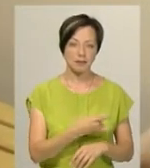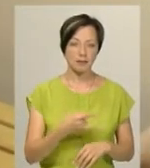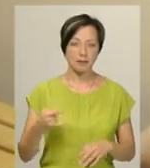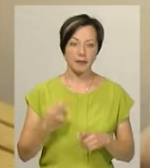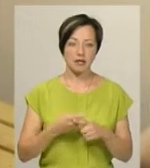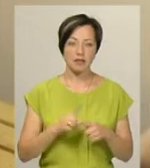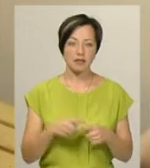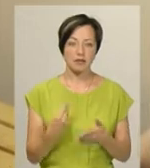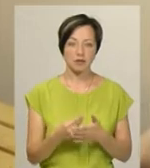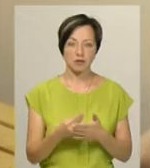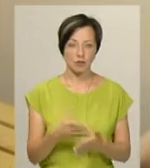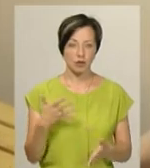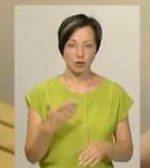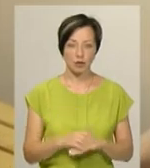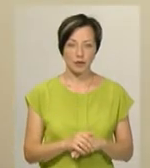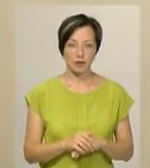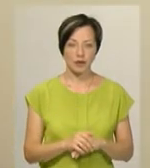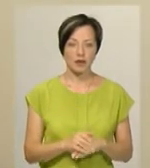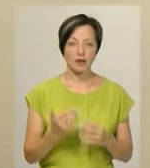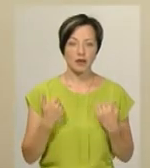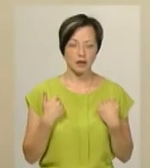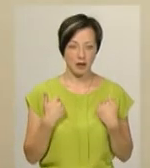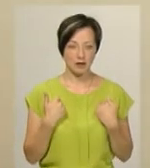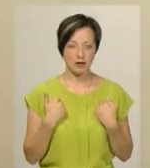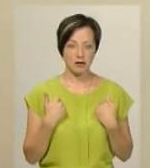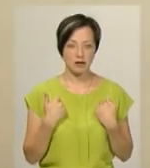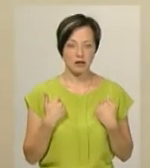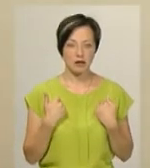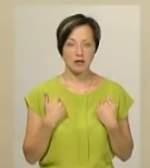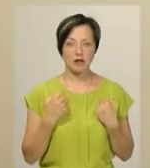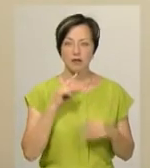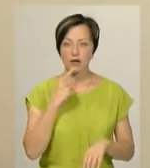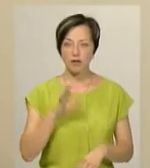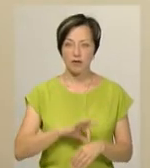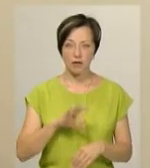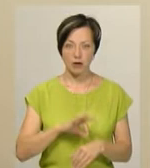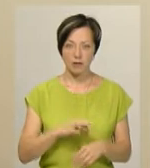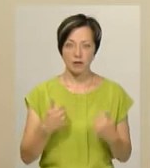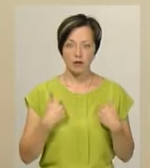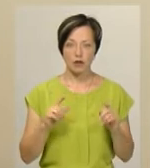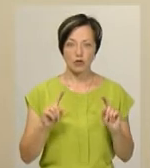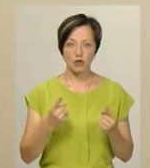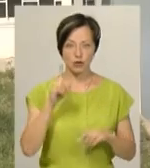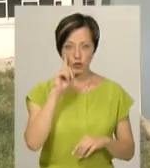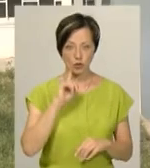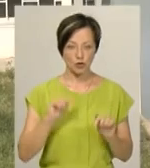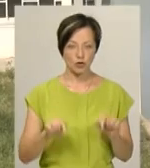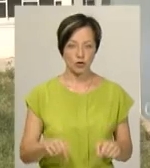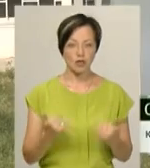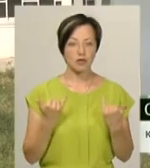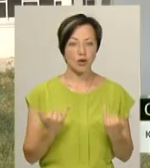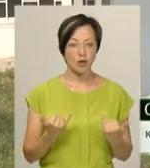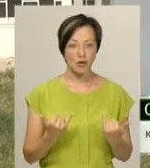Це матеріально було важко. Я важко хворюю, мені дуже тут удобно. Лише